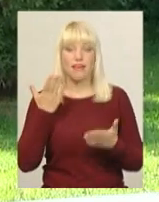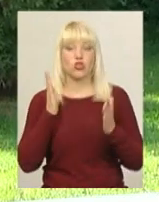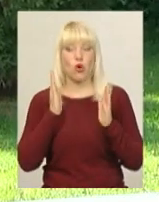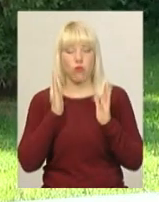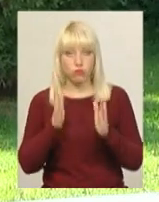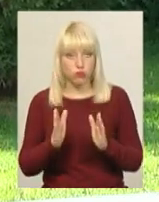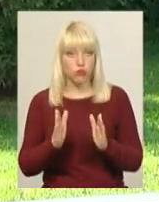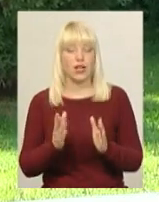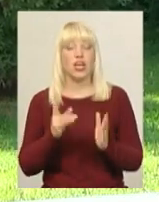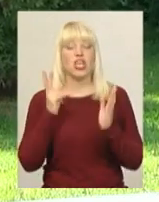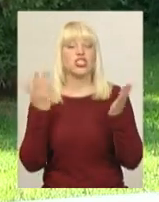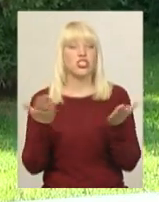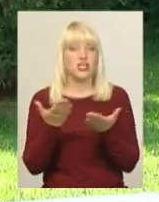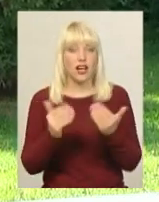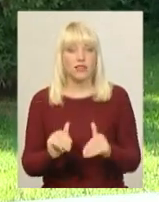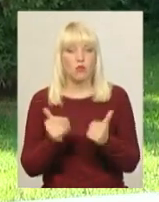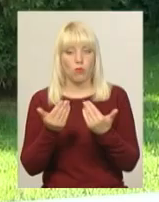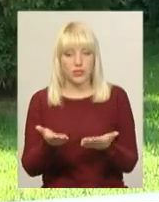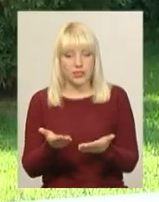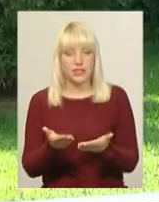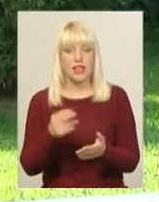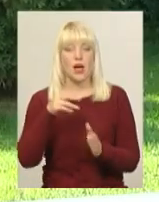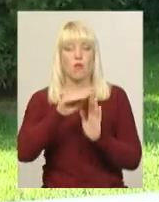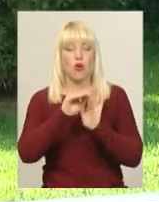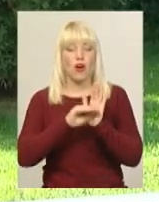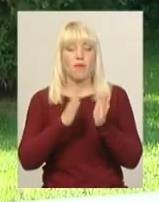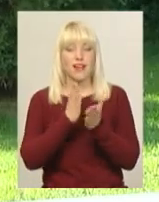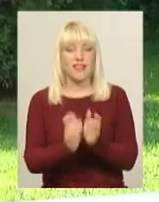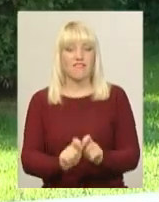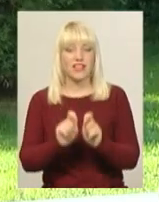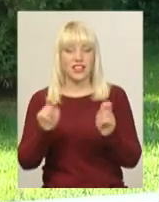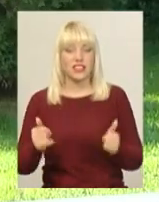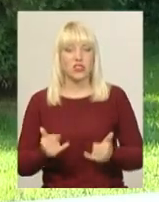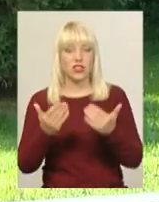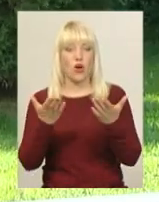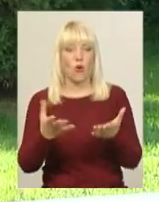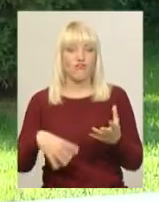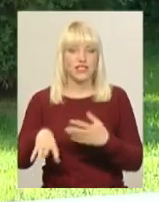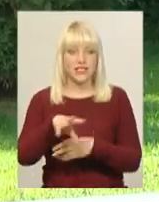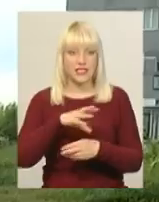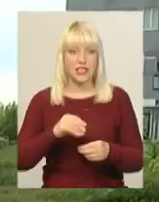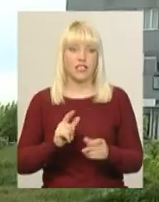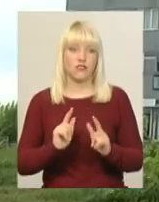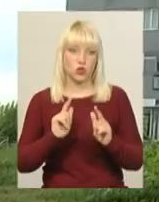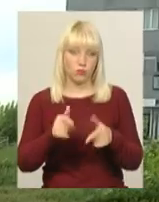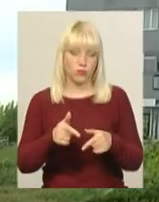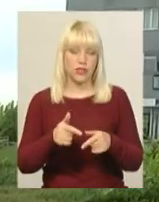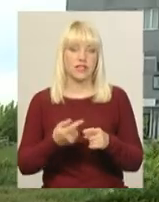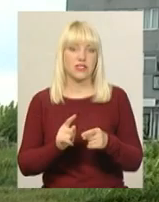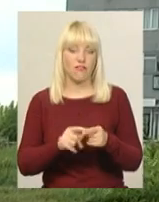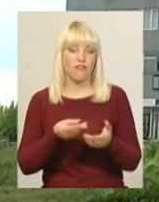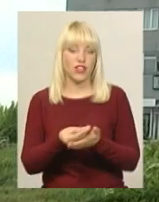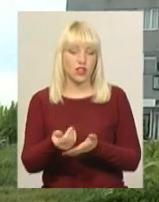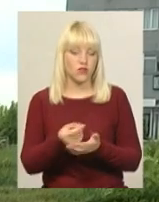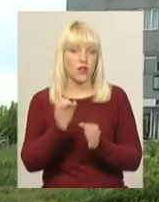відкритою для всіх, тобто вступити в програму фінансування аеропорту може будь-хто. Вкладати гроші у